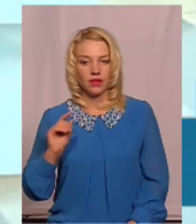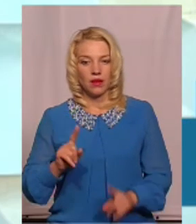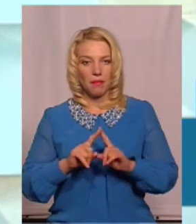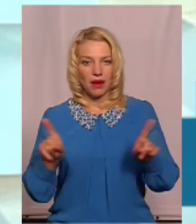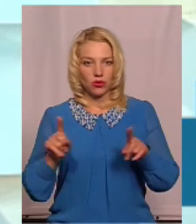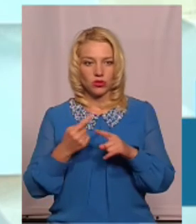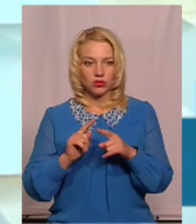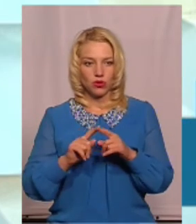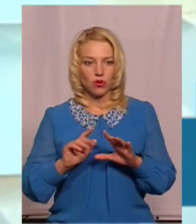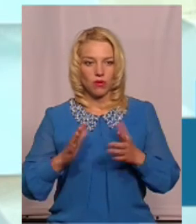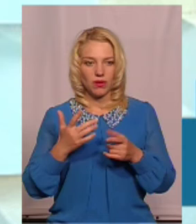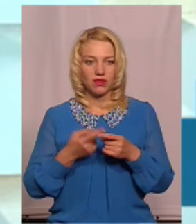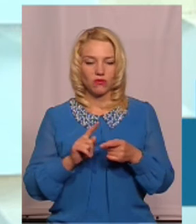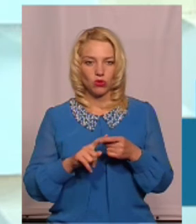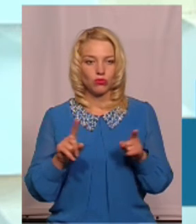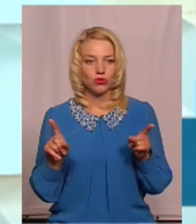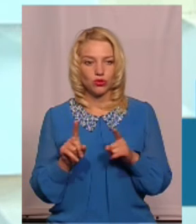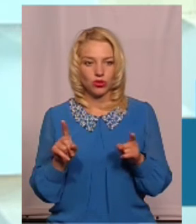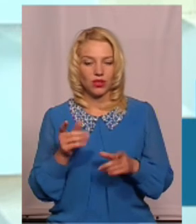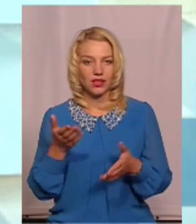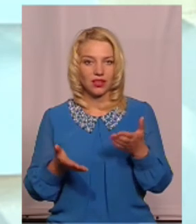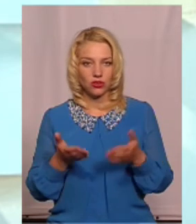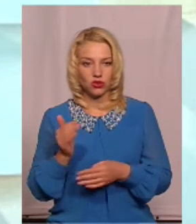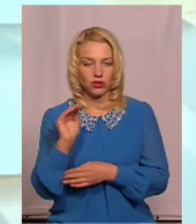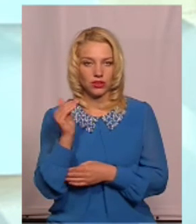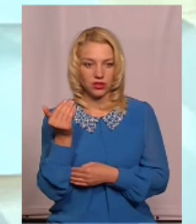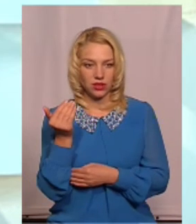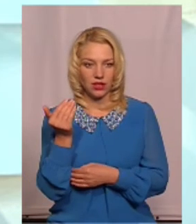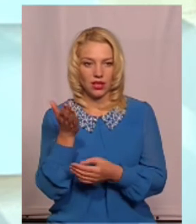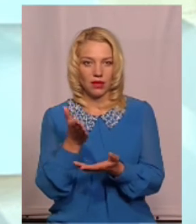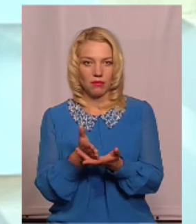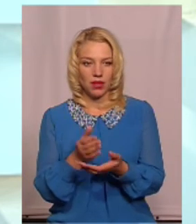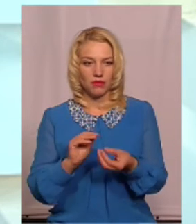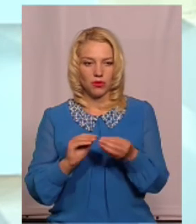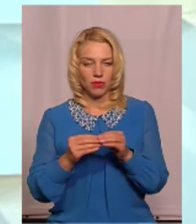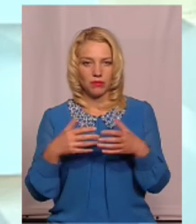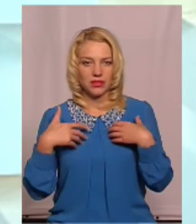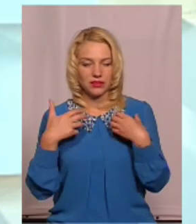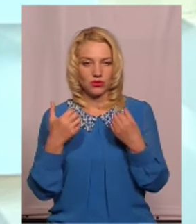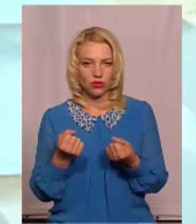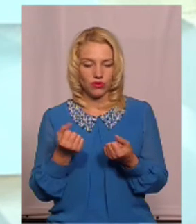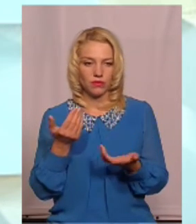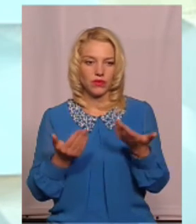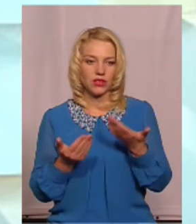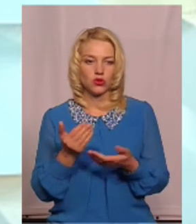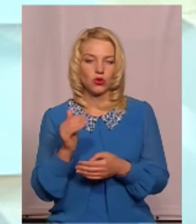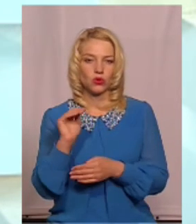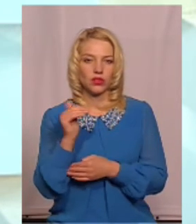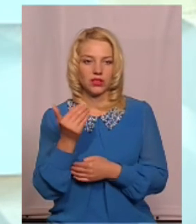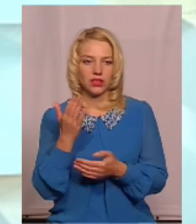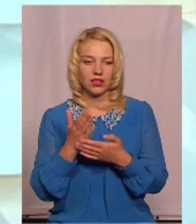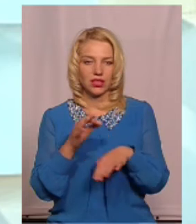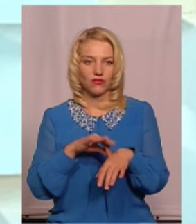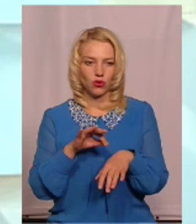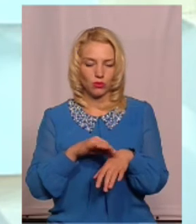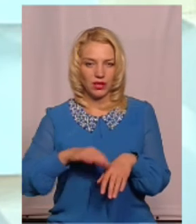цього моменту в тому, що якщо дитина має проблеми зі здоров'ям, якщо у неї хвороба,